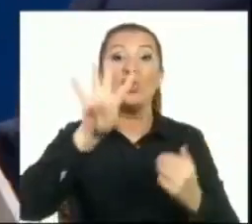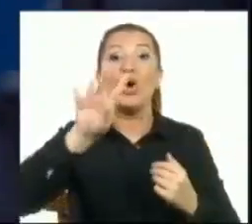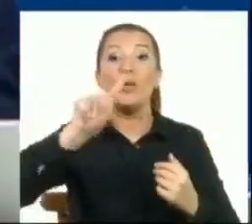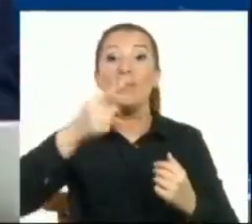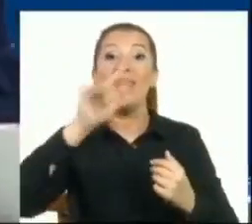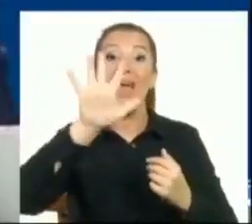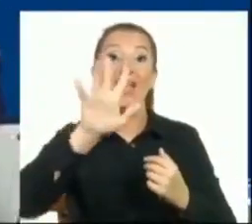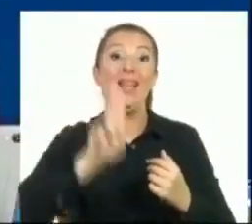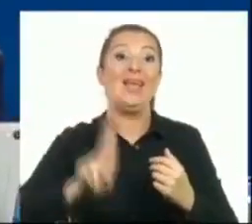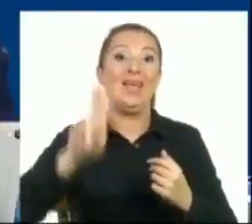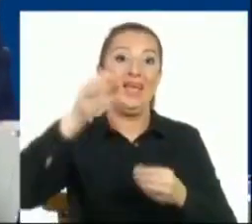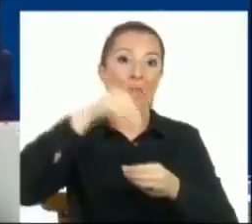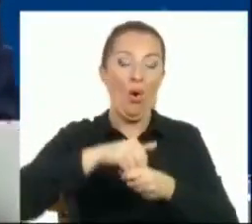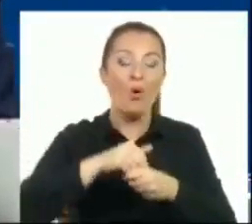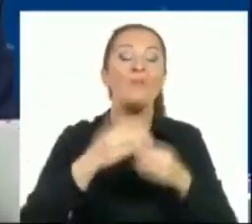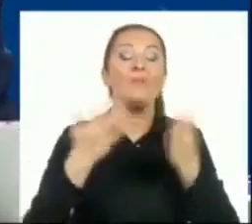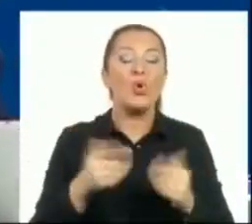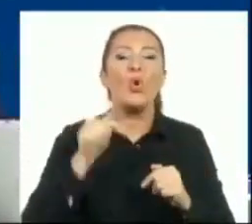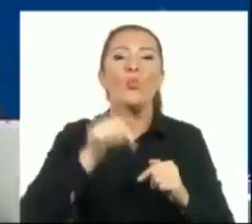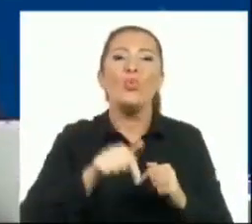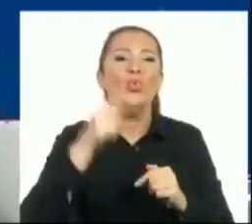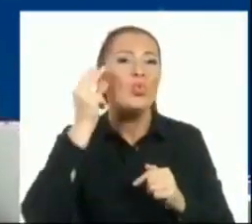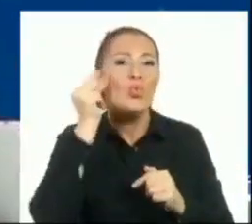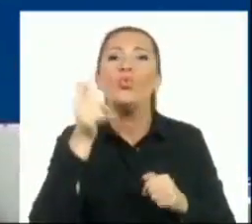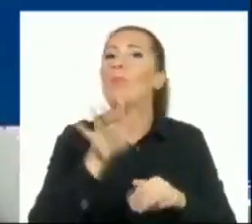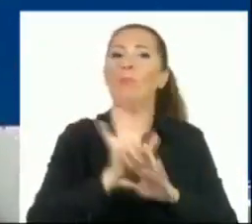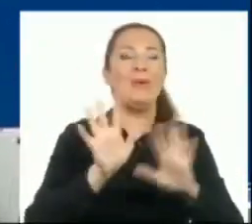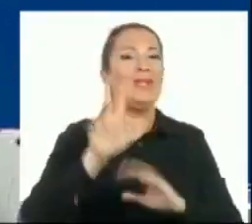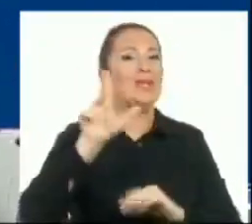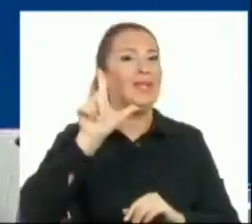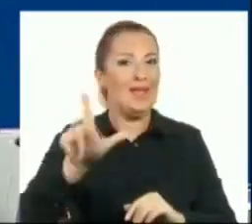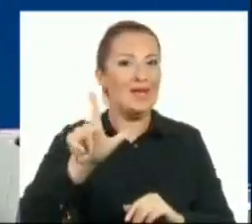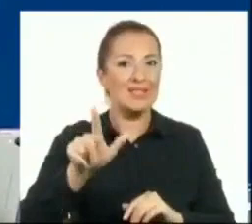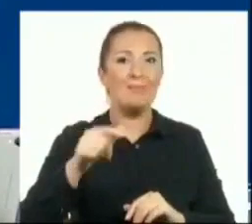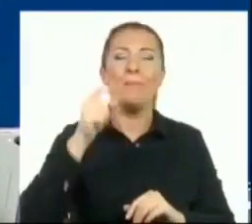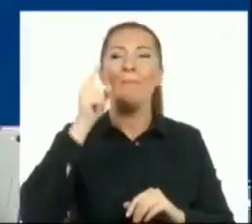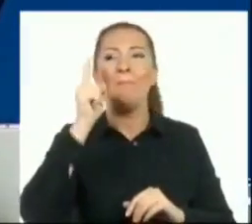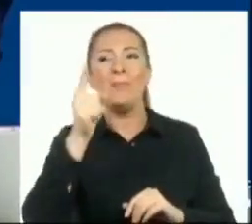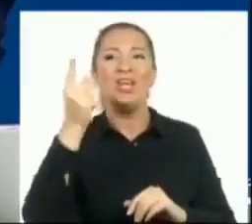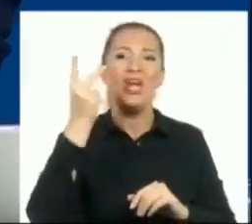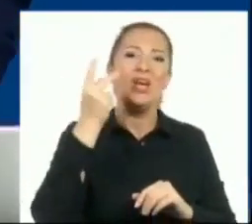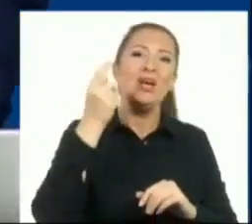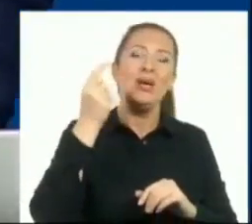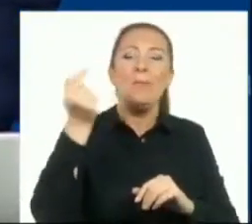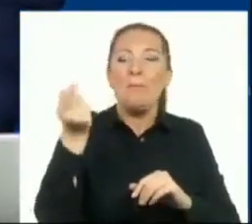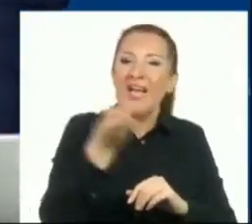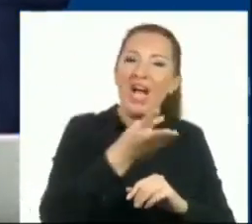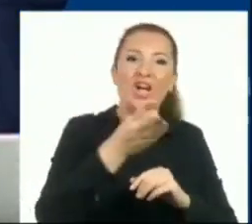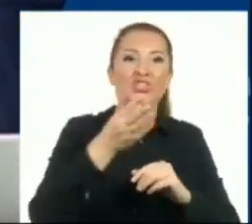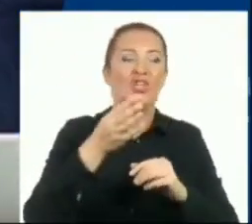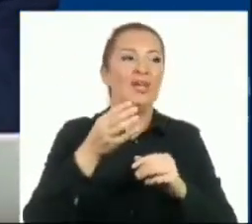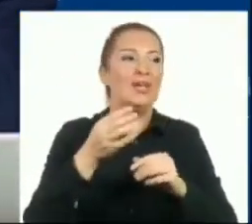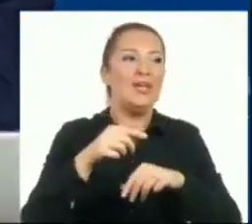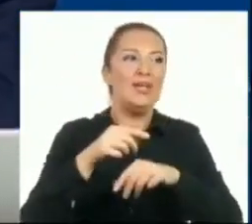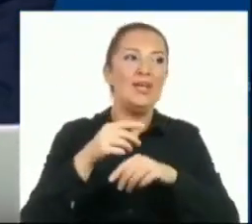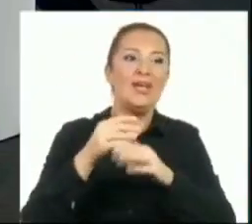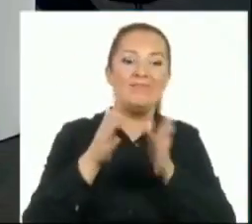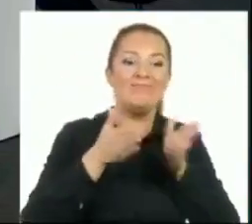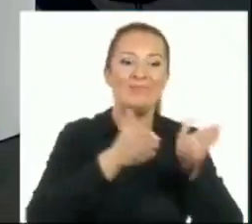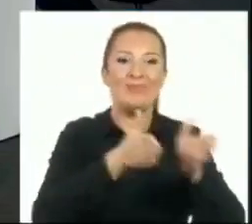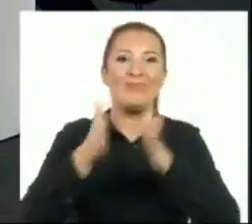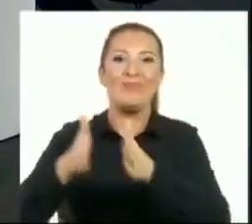şunu unutmamaları lazım. Birkaç aşaması var oy sayımının ve 24